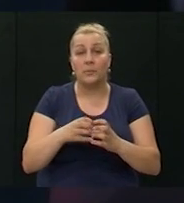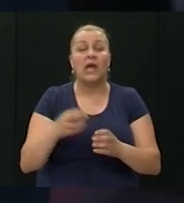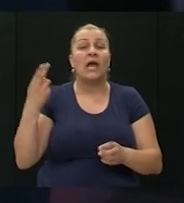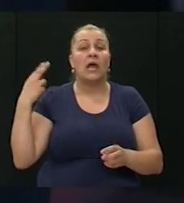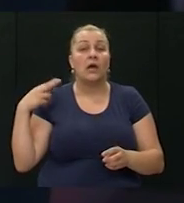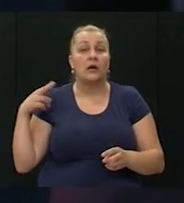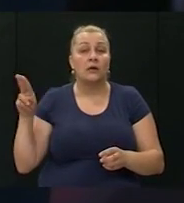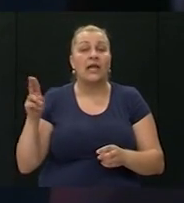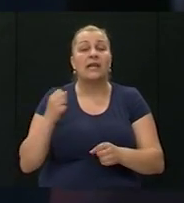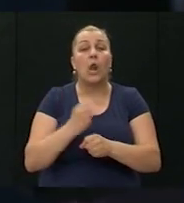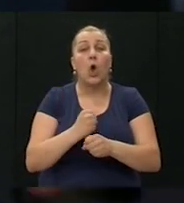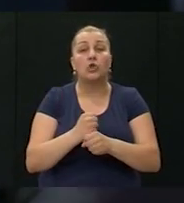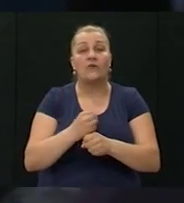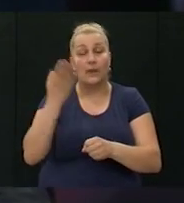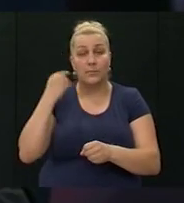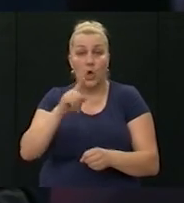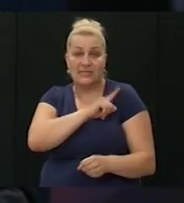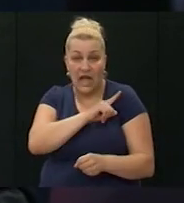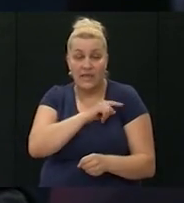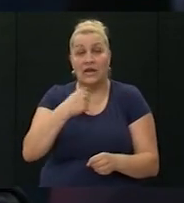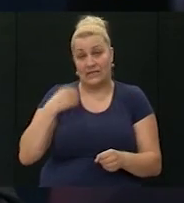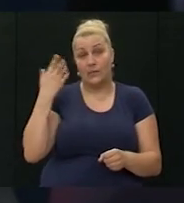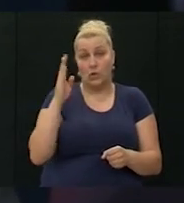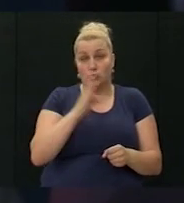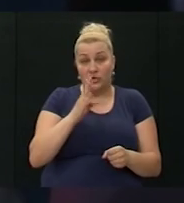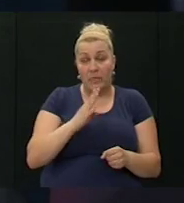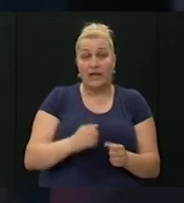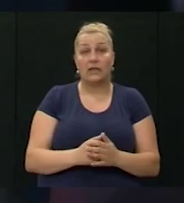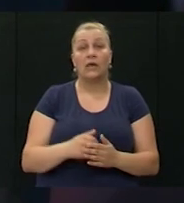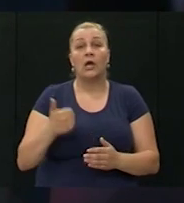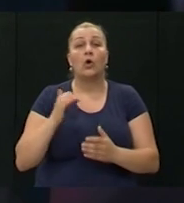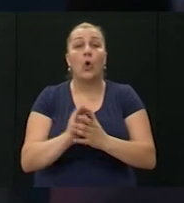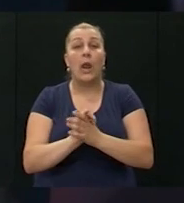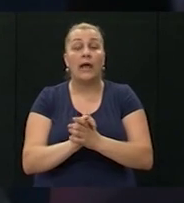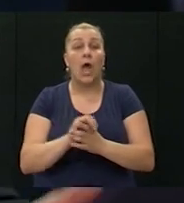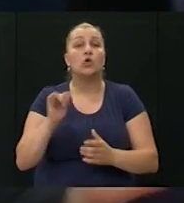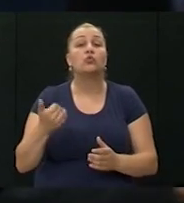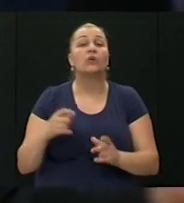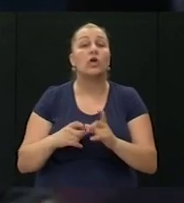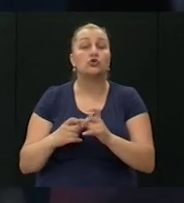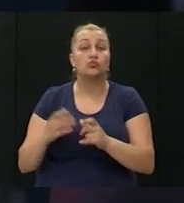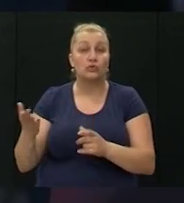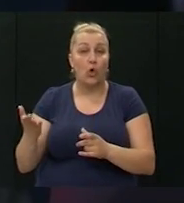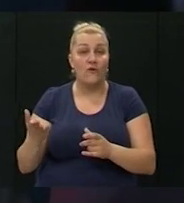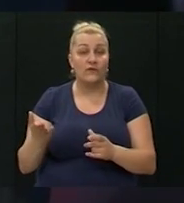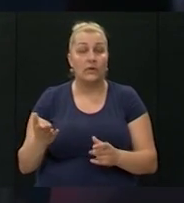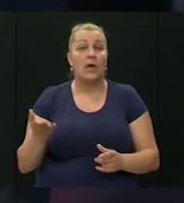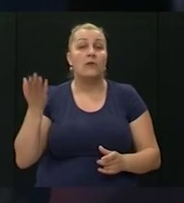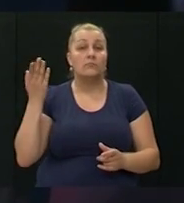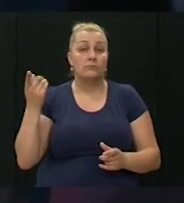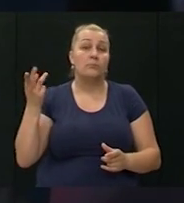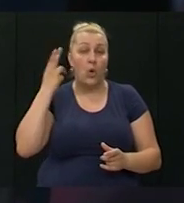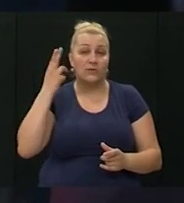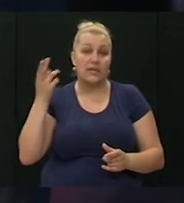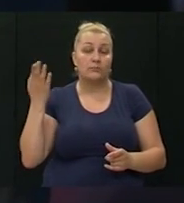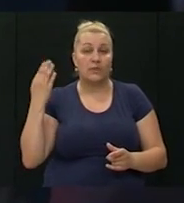gotovina je zapovjedao zadarskim dijelom ja Šibenskim i jedan kolega Šundov Jure Šundov naš u Spritu